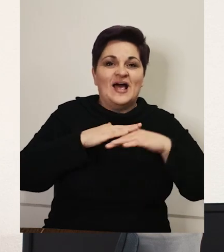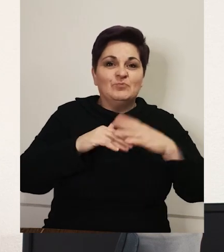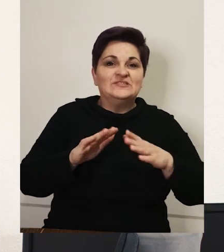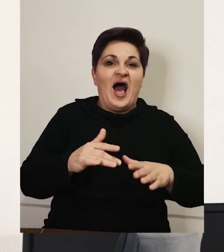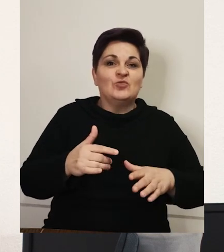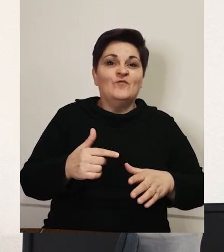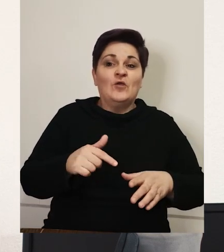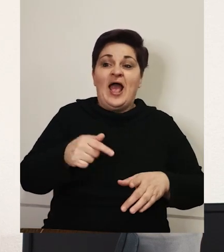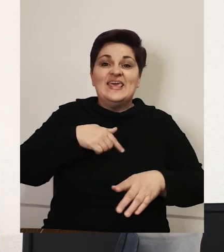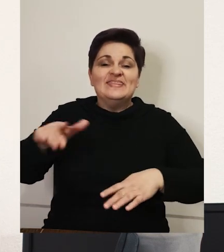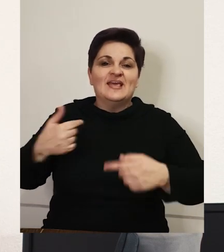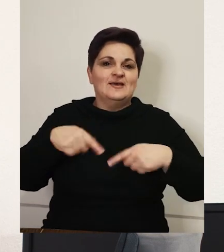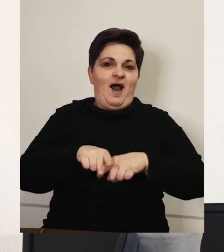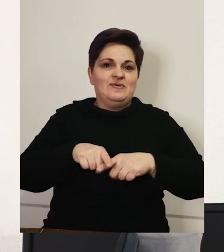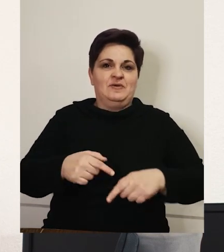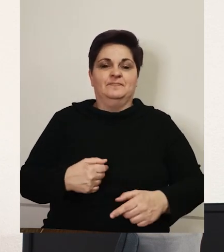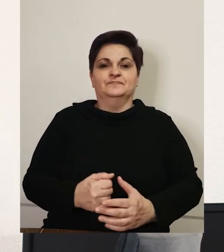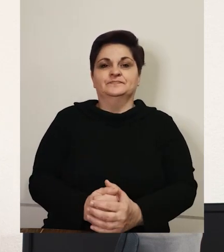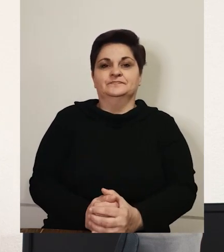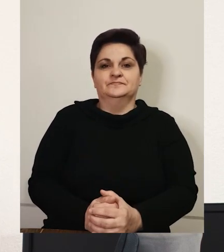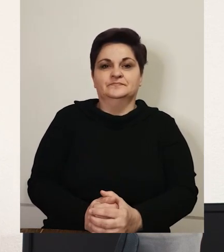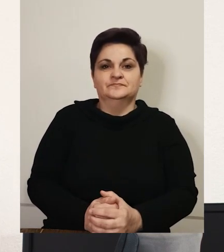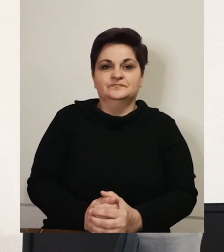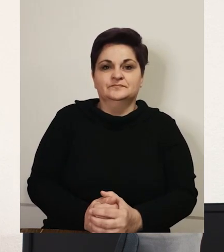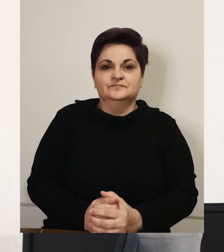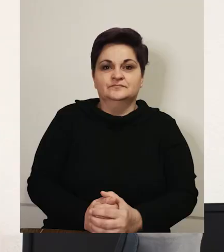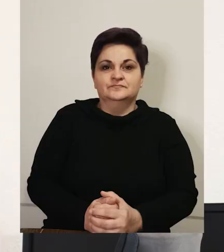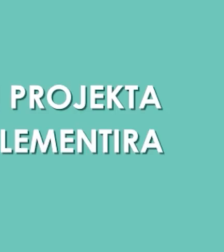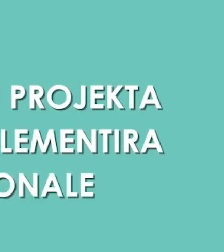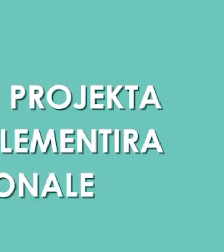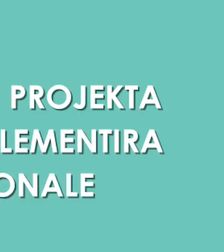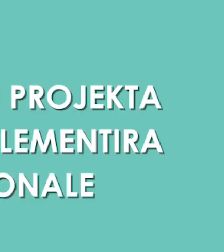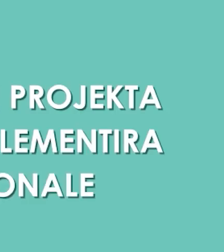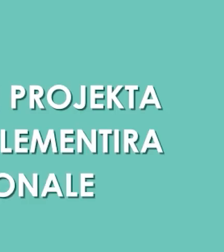Ukoliko uspijemo u tome, onda su zadovoljni i oni, a zadovoljni smo i mi.